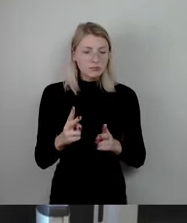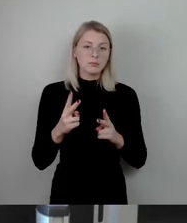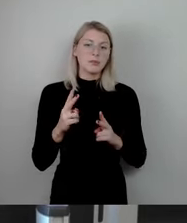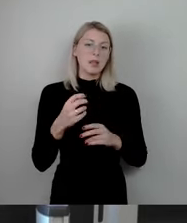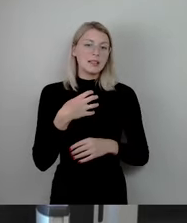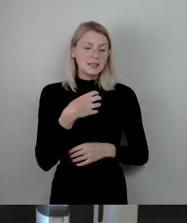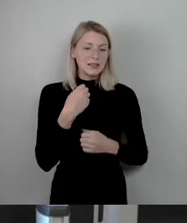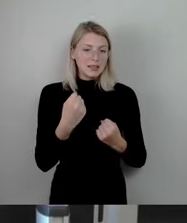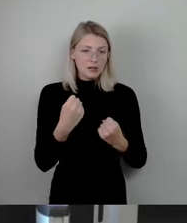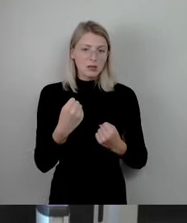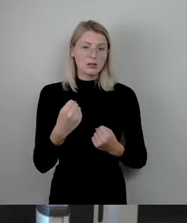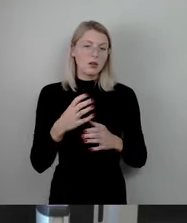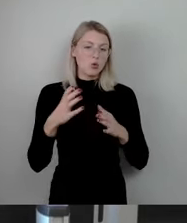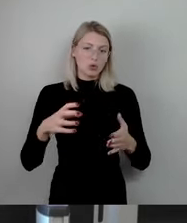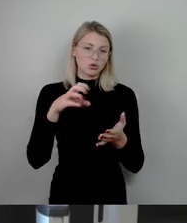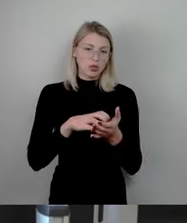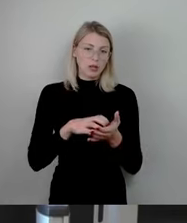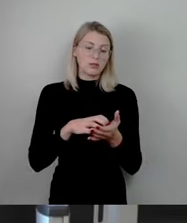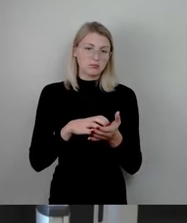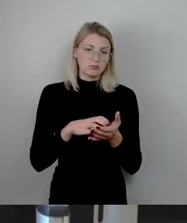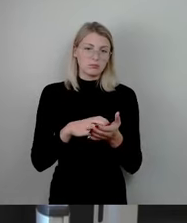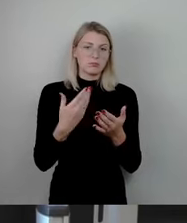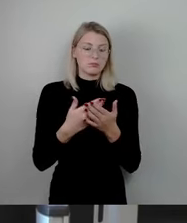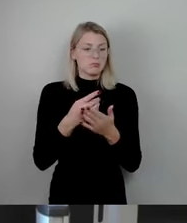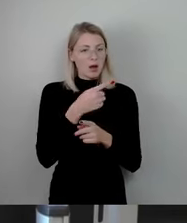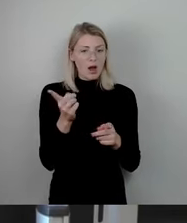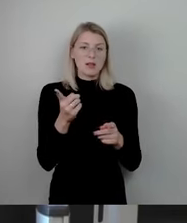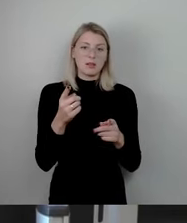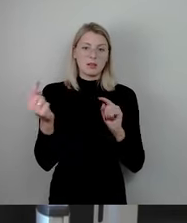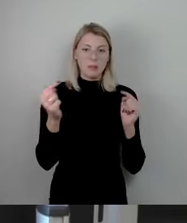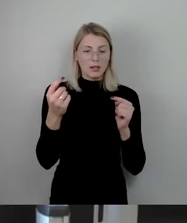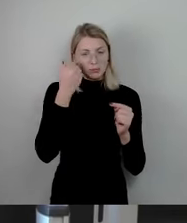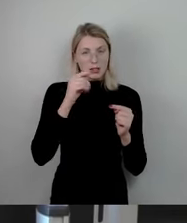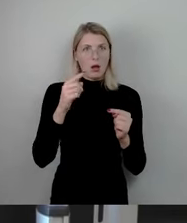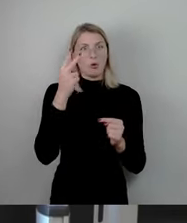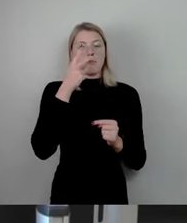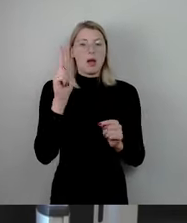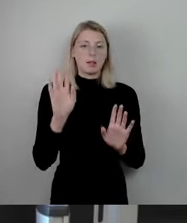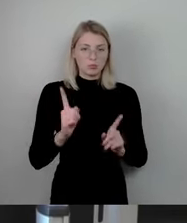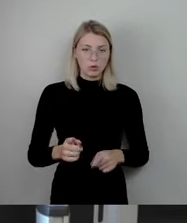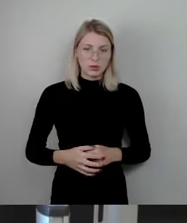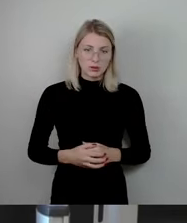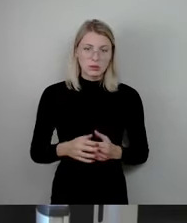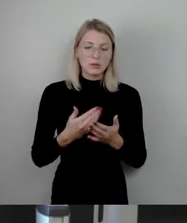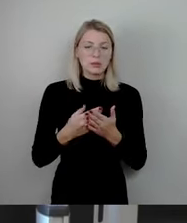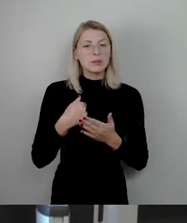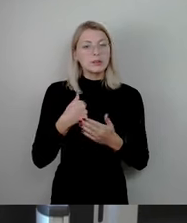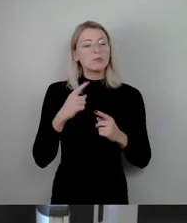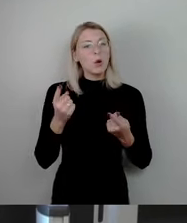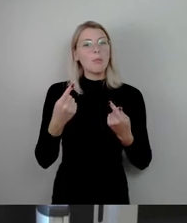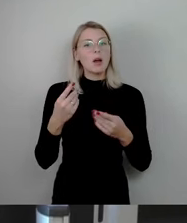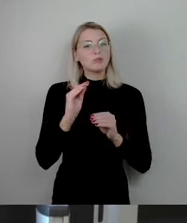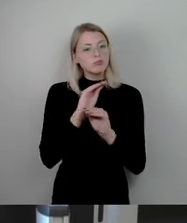Großstädte. das sollte man auch bei allen berechtigten Debatten nicht aus dem Blick verlieren. Und dementsprechend werbe ich dafür, das hier so heute auch zu